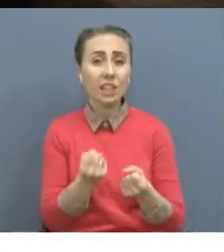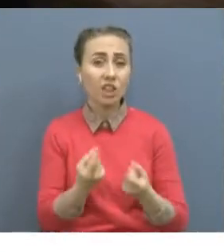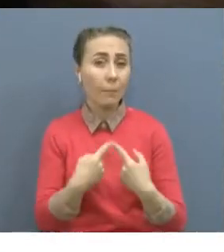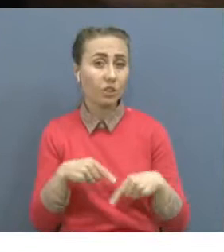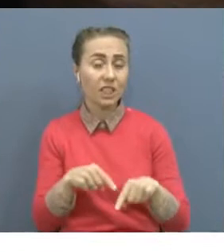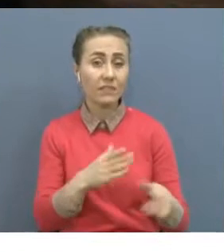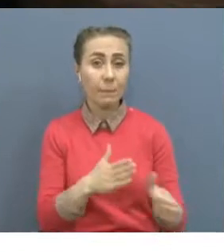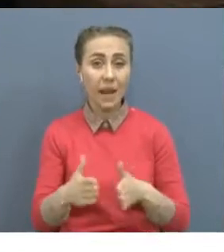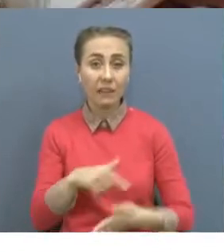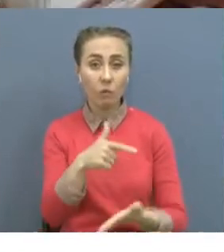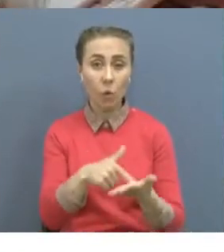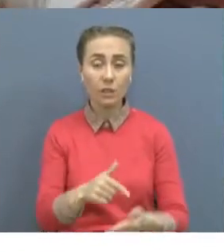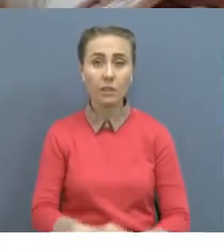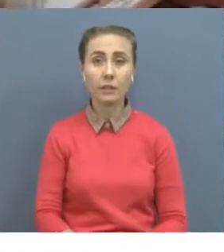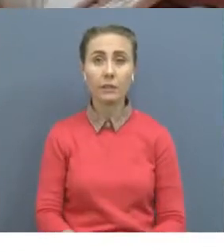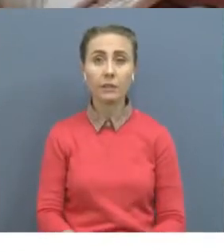сақтауға атысалысты.